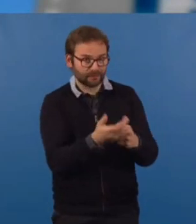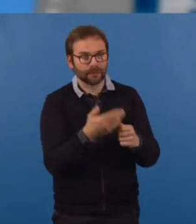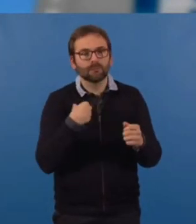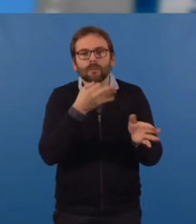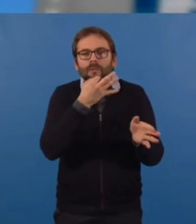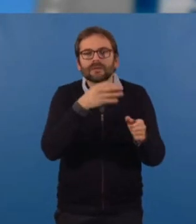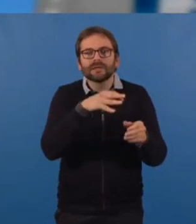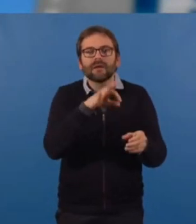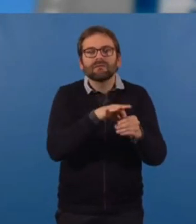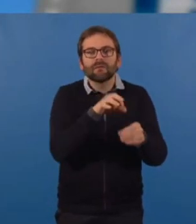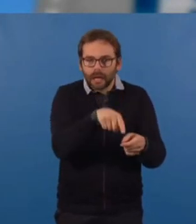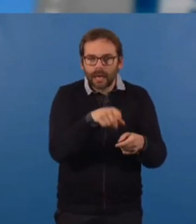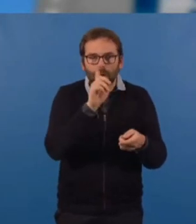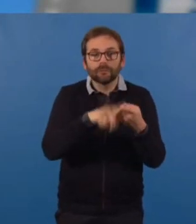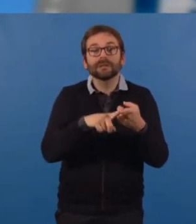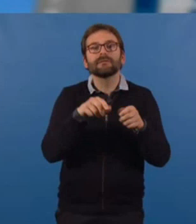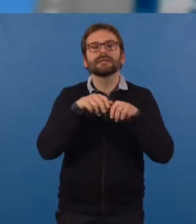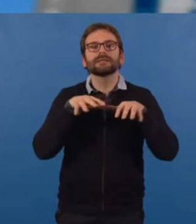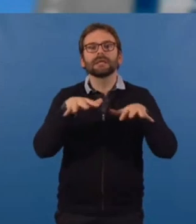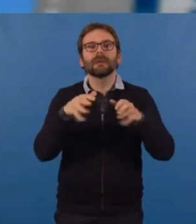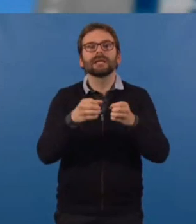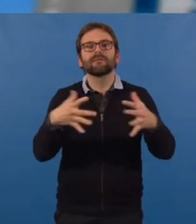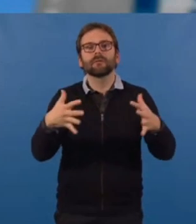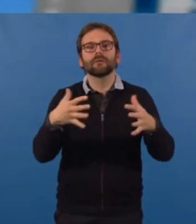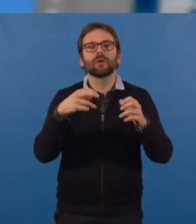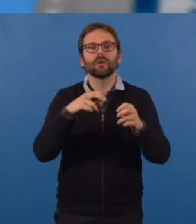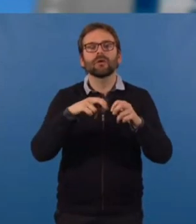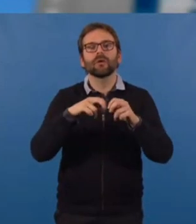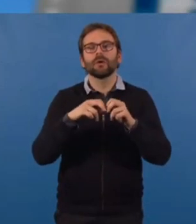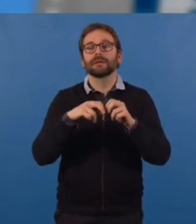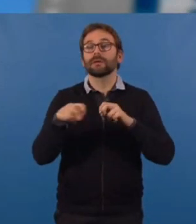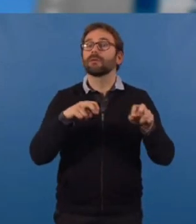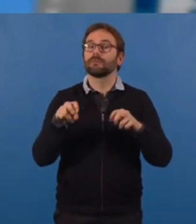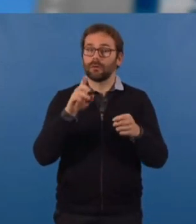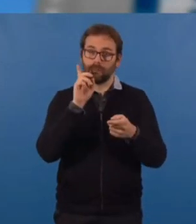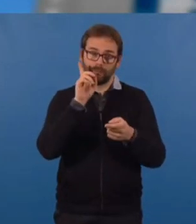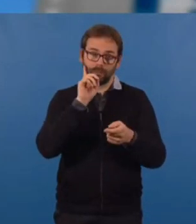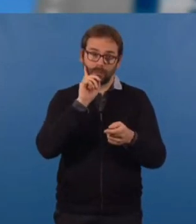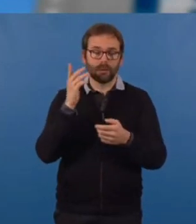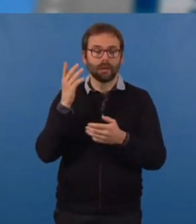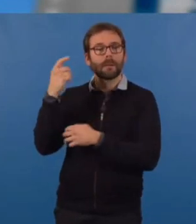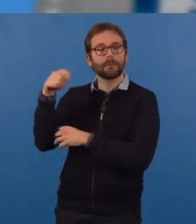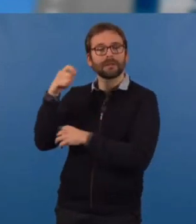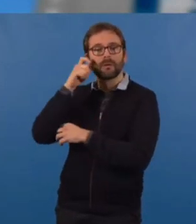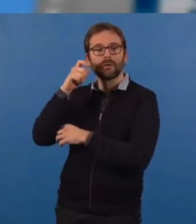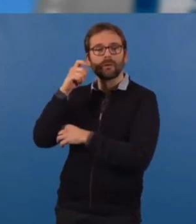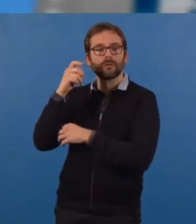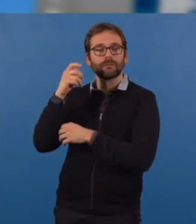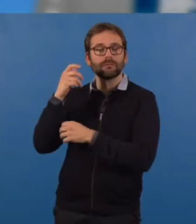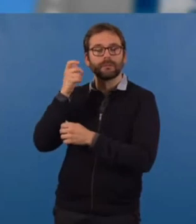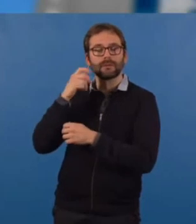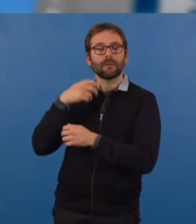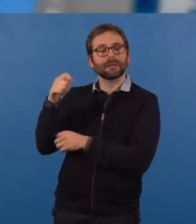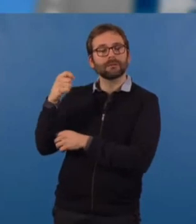délibération pour revenir sur notre schéma de développement des transports, puisqu'effectivement le Président de la République a informé son gouvernement et sa majorité